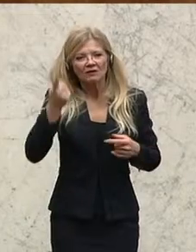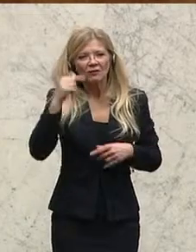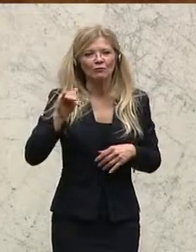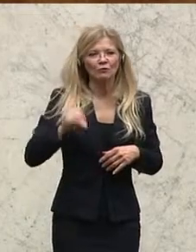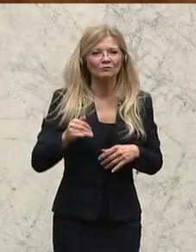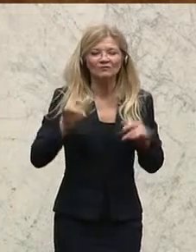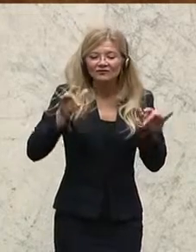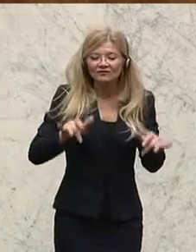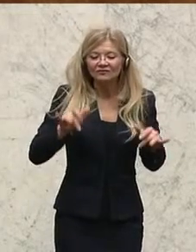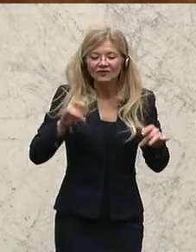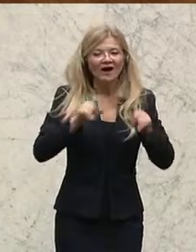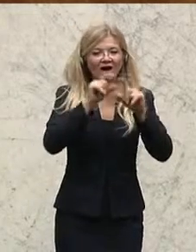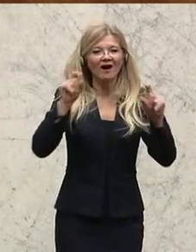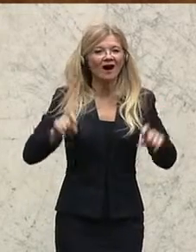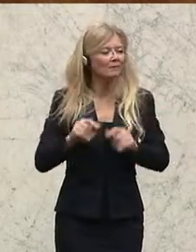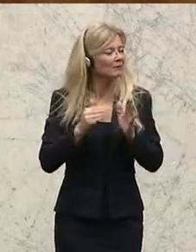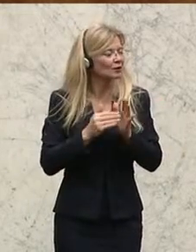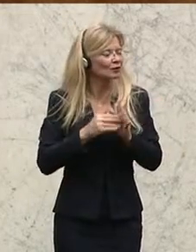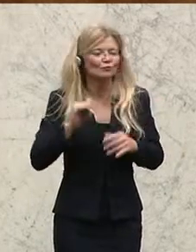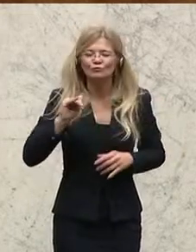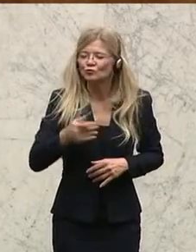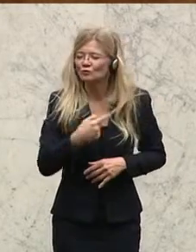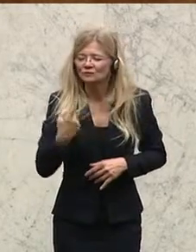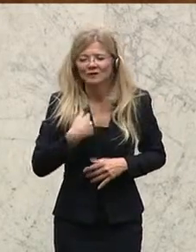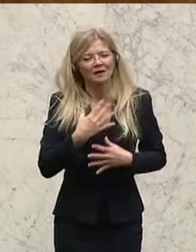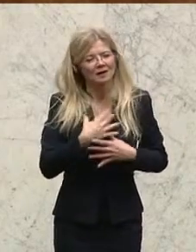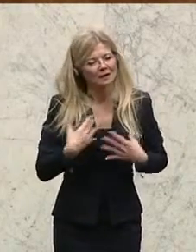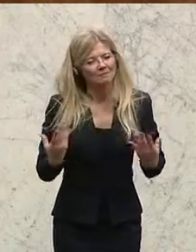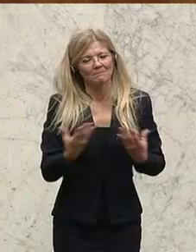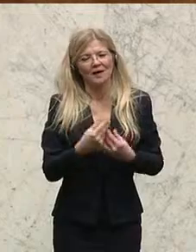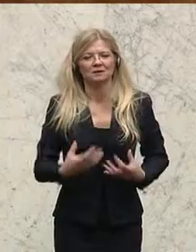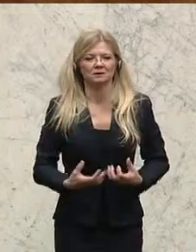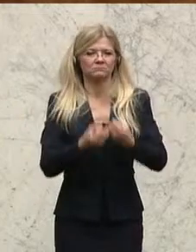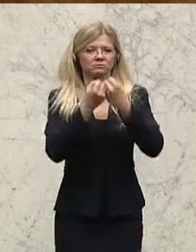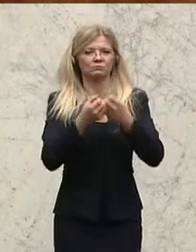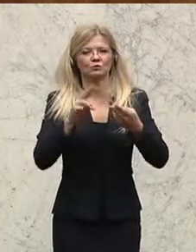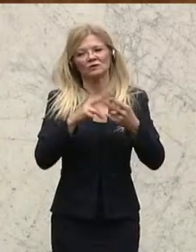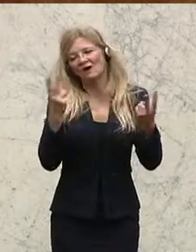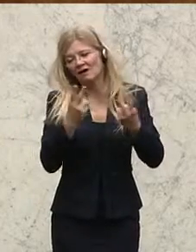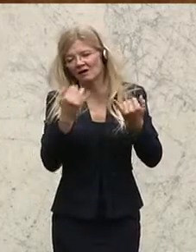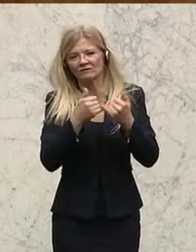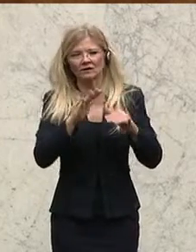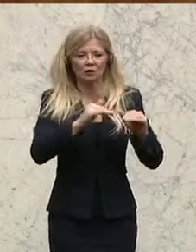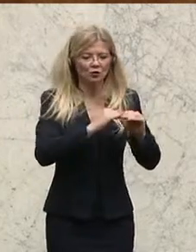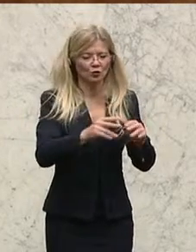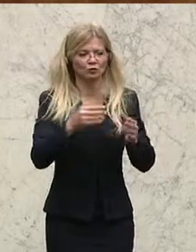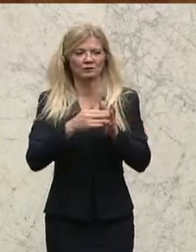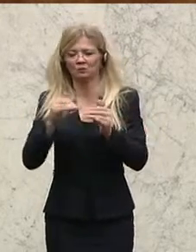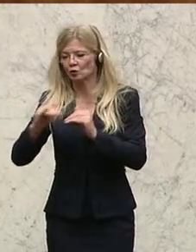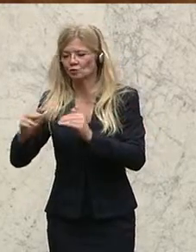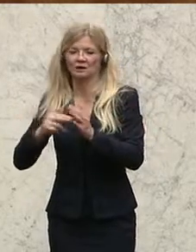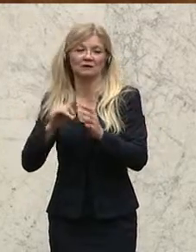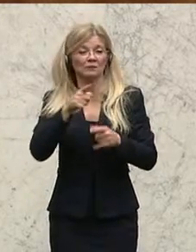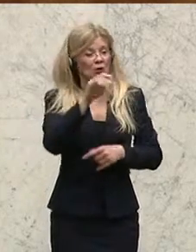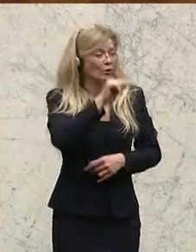Rahmenbedingungen gemeinsam schafft und ähnliche Grundbedingungen. Also nennen wir es einmal, Vereinigte Staaten von Europa in diese Richtung denkt.